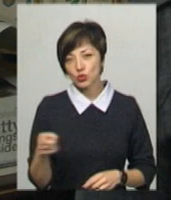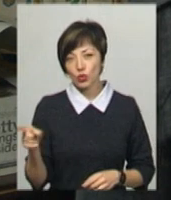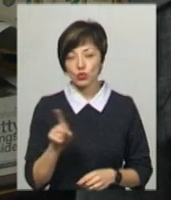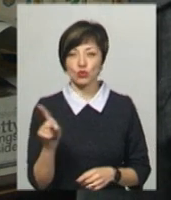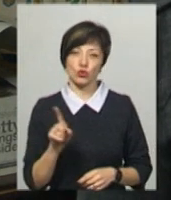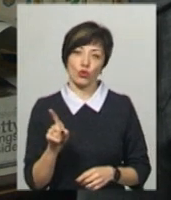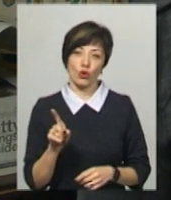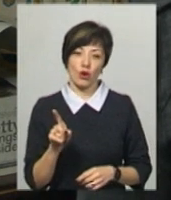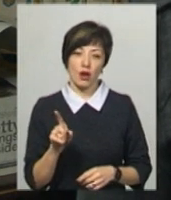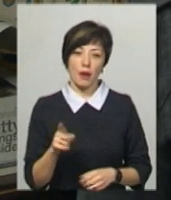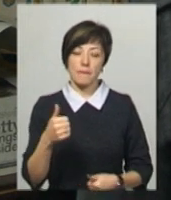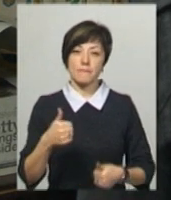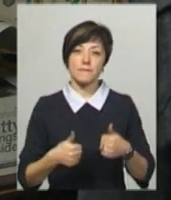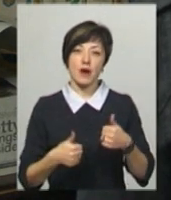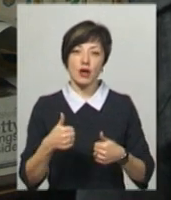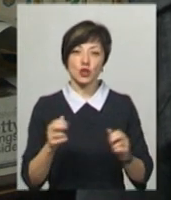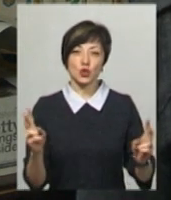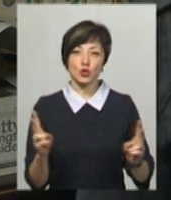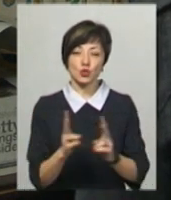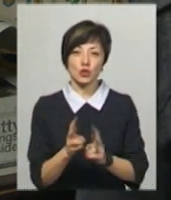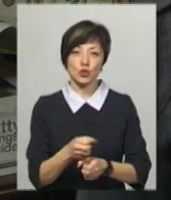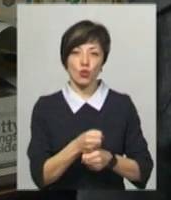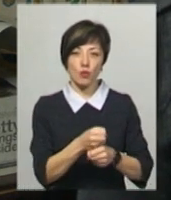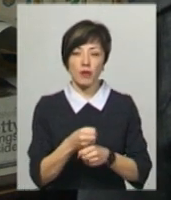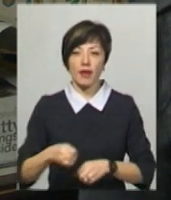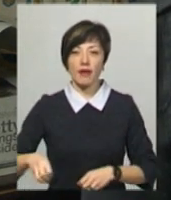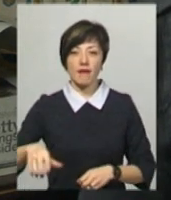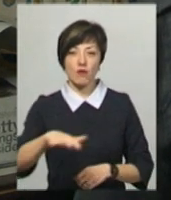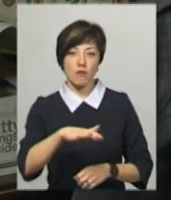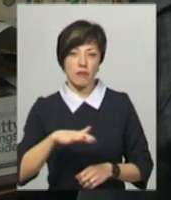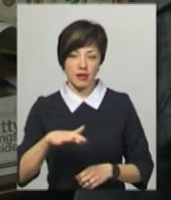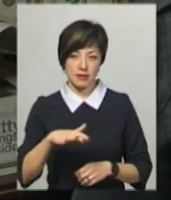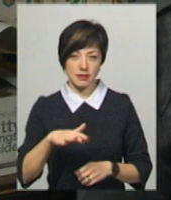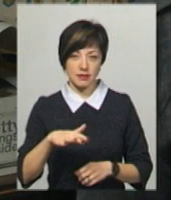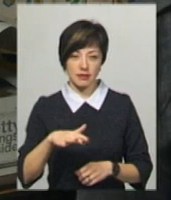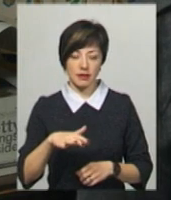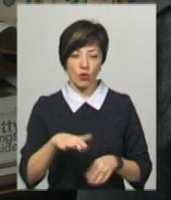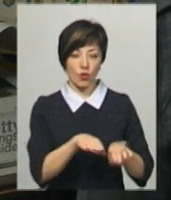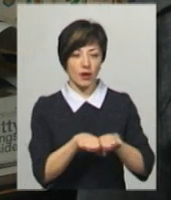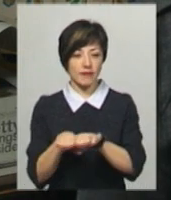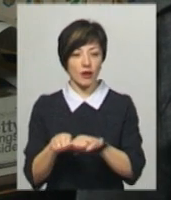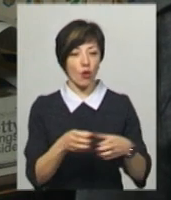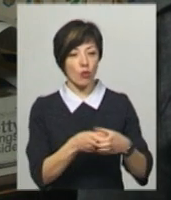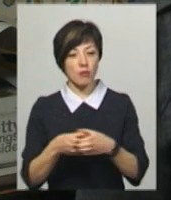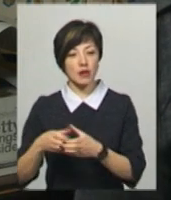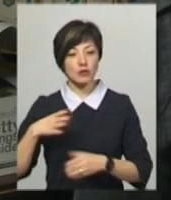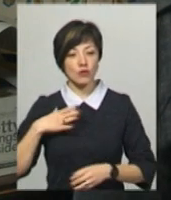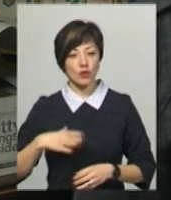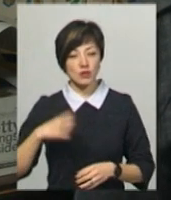матчову зустріч Кубки європейських, вже підемо рівня команд, довелося